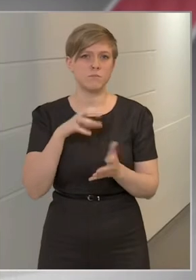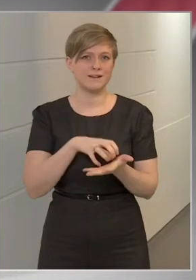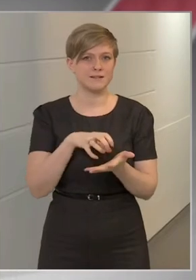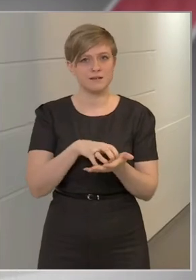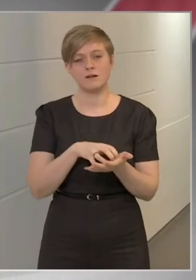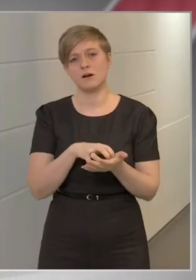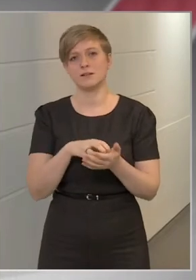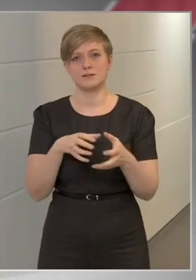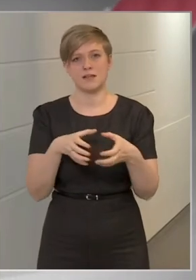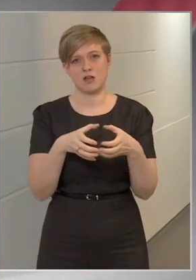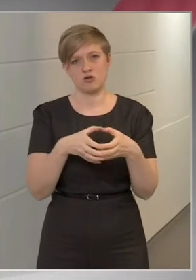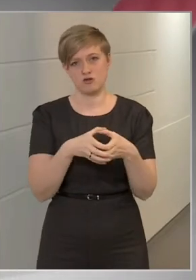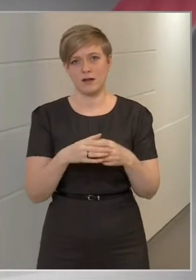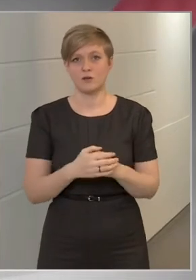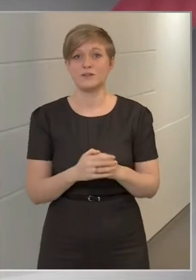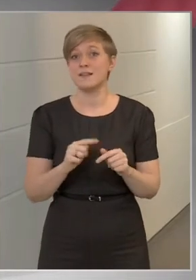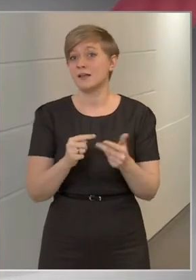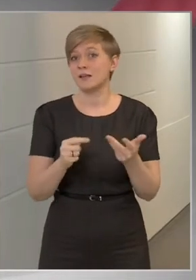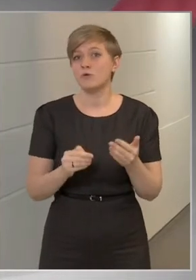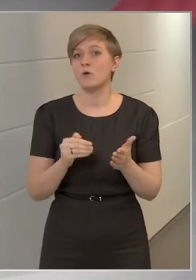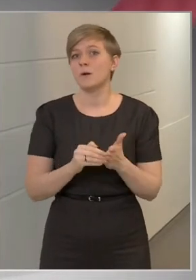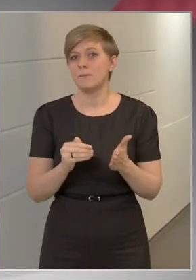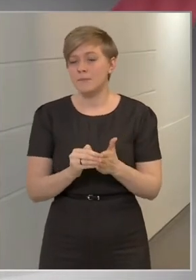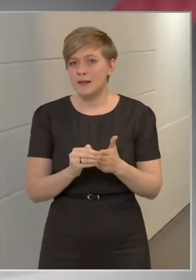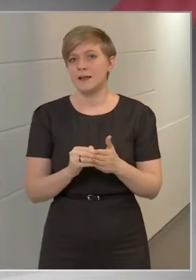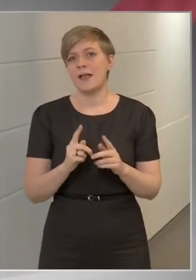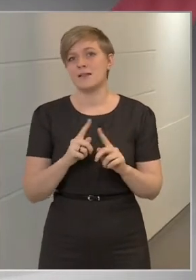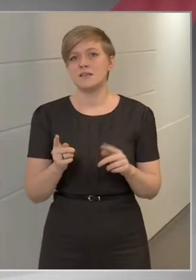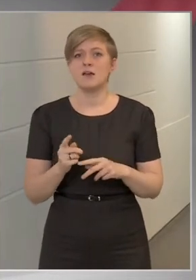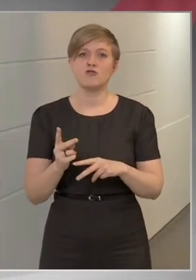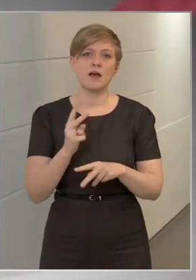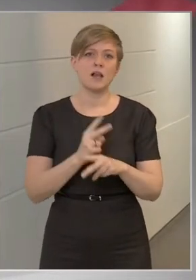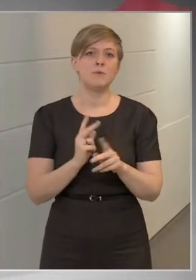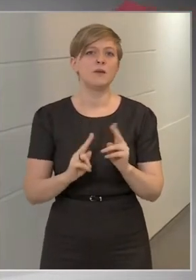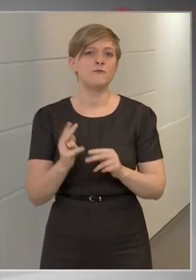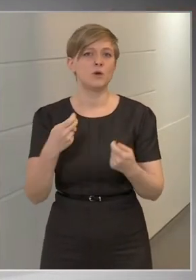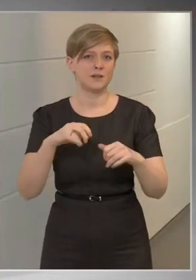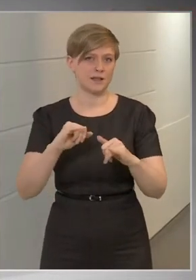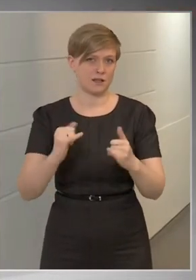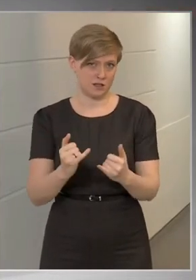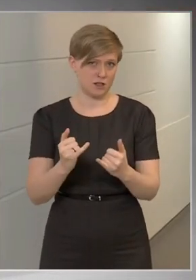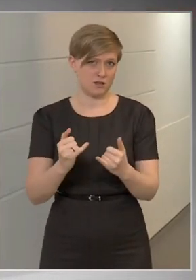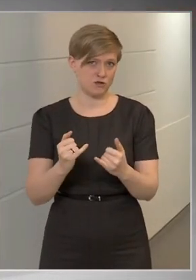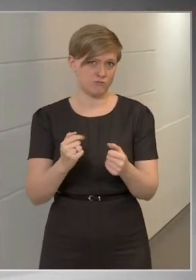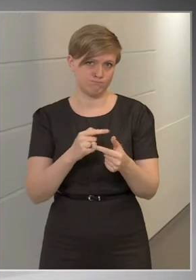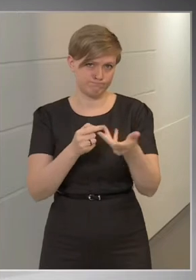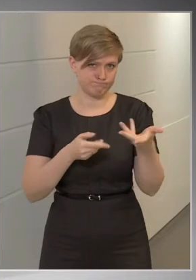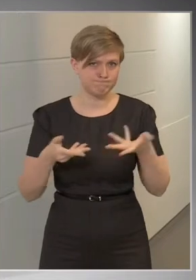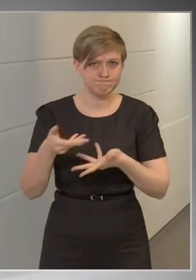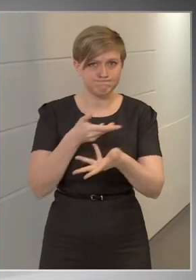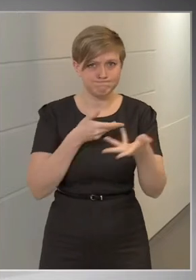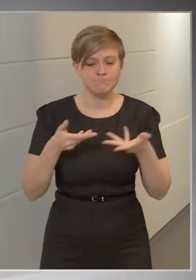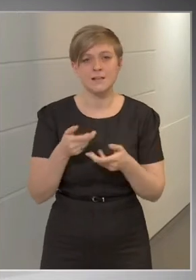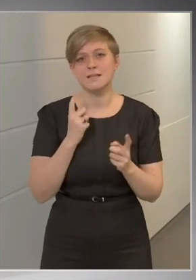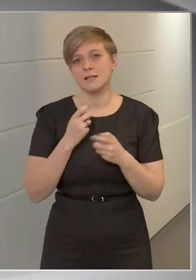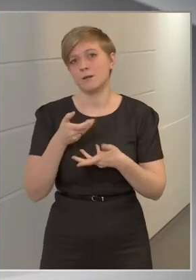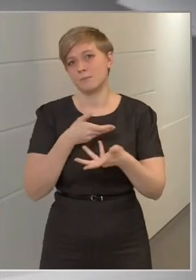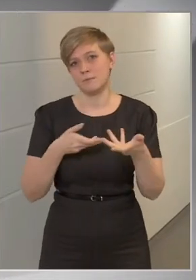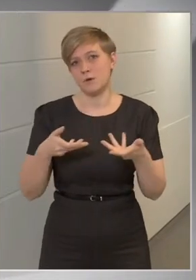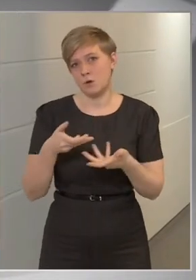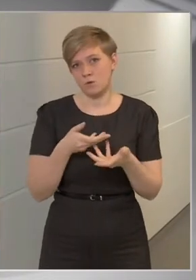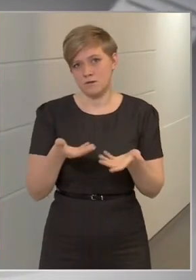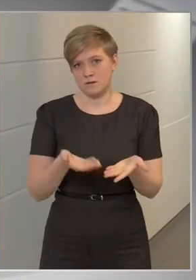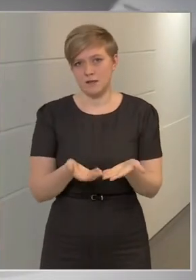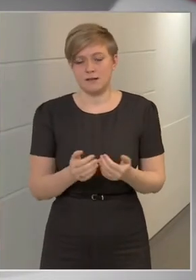Társaságot. Ezen kívül még egyes állami főépítészeket is szerintem ez konzultációnak kervelen széles